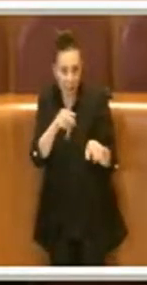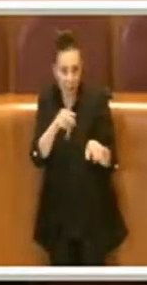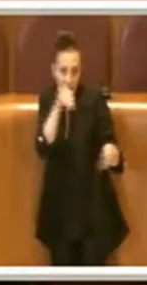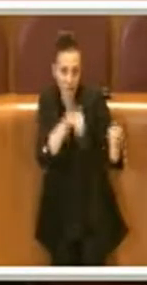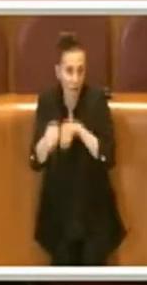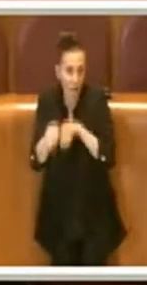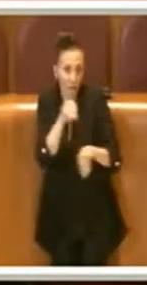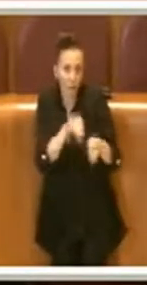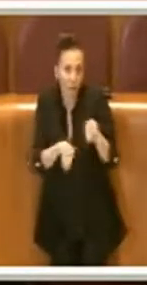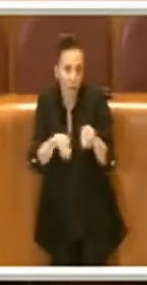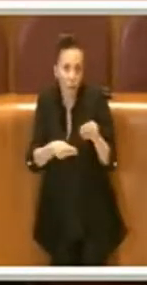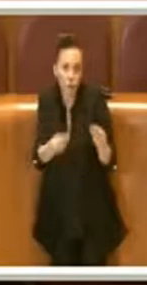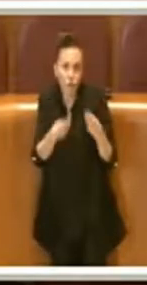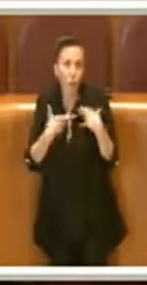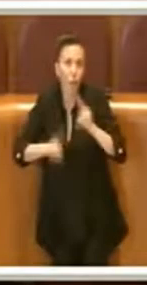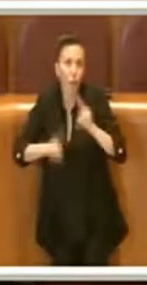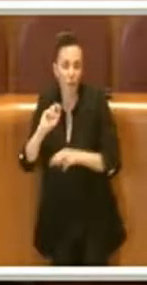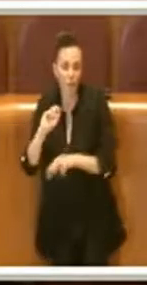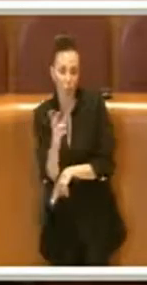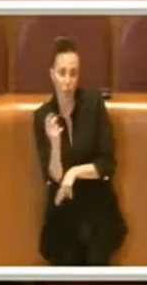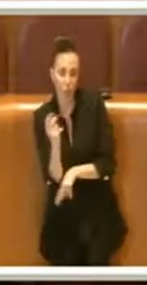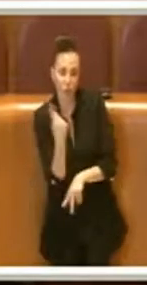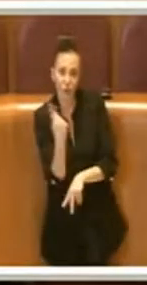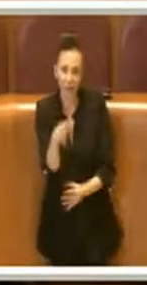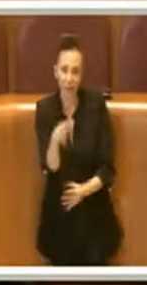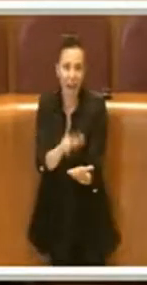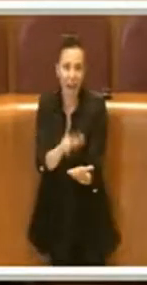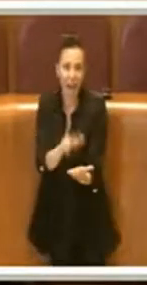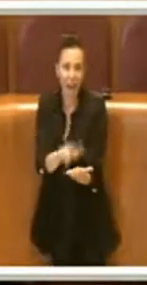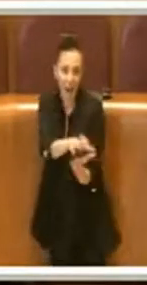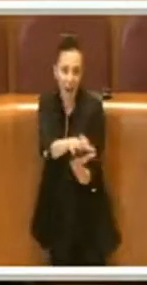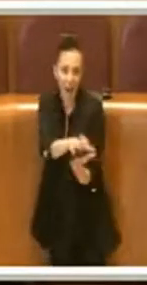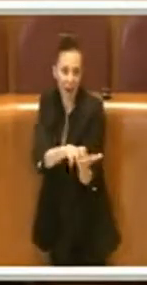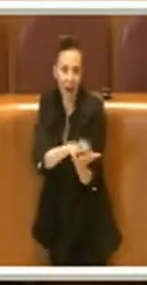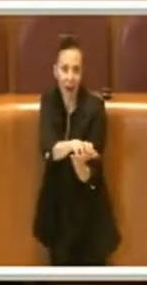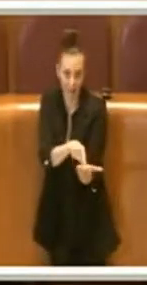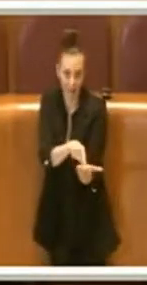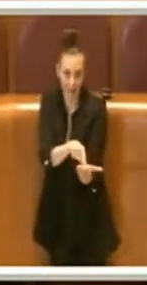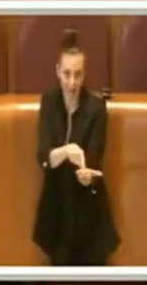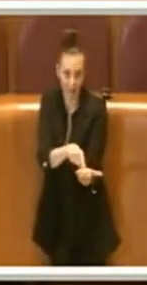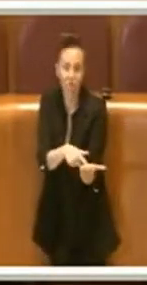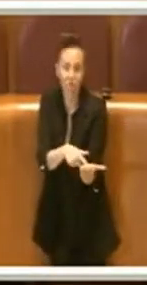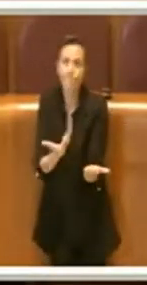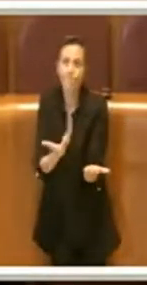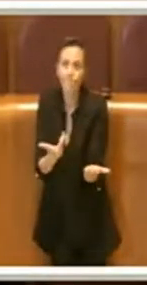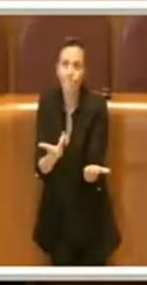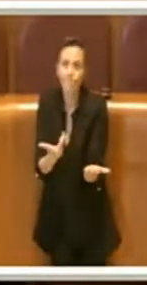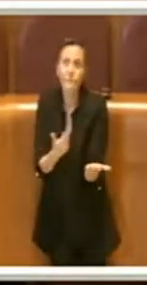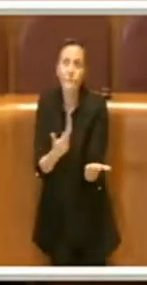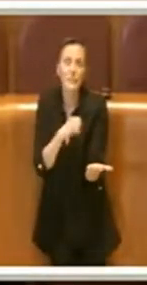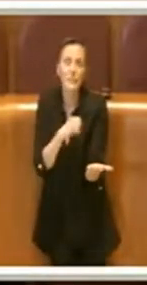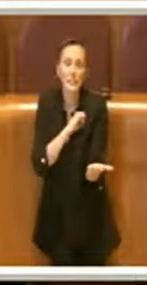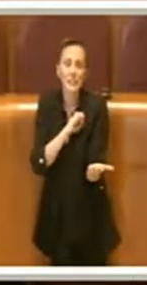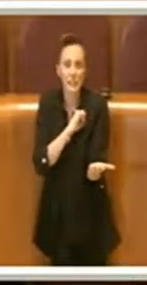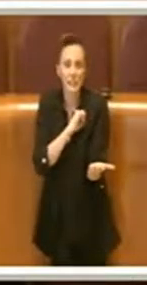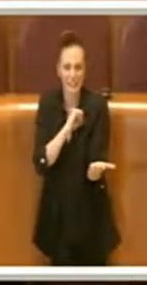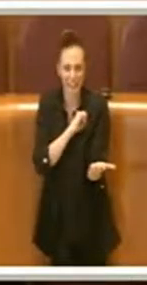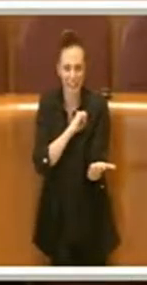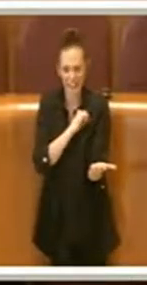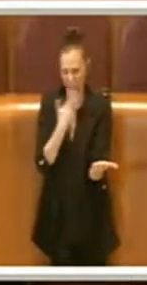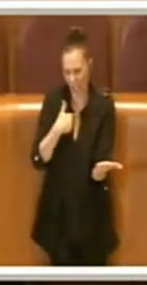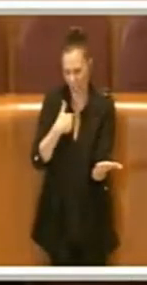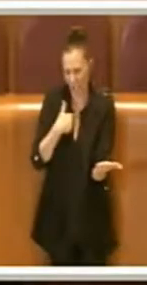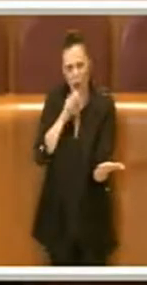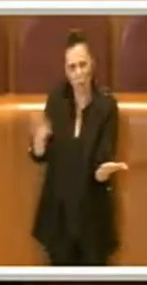poi i tempi di approvazione degli atti. Crediamo però, come le abbiamo già